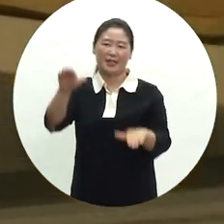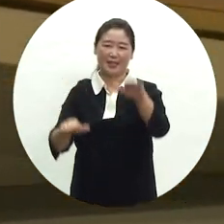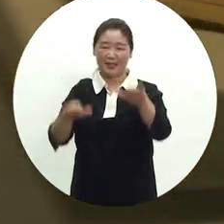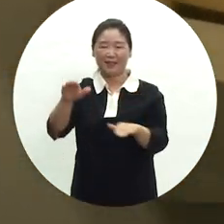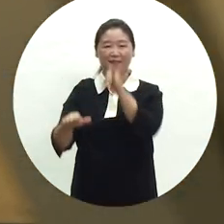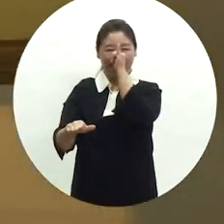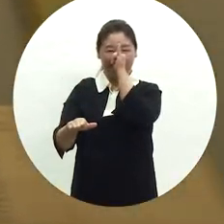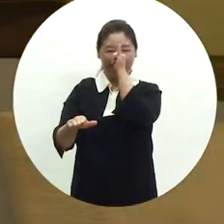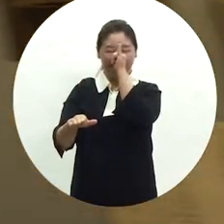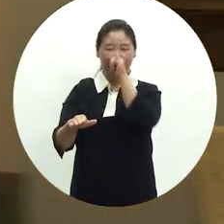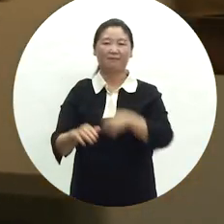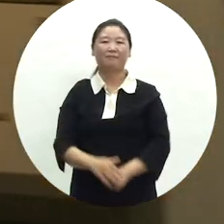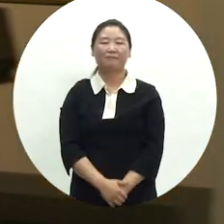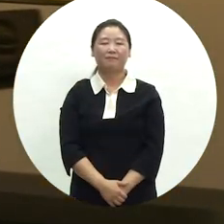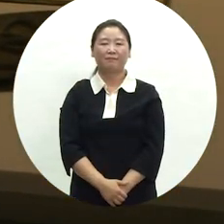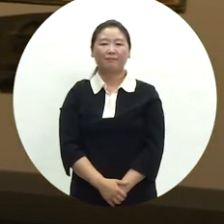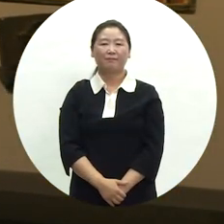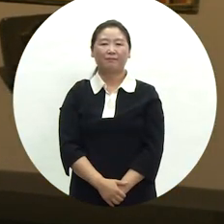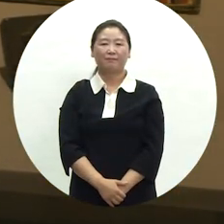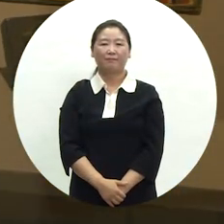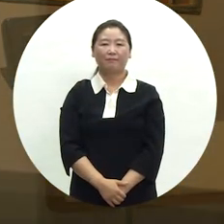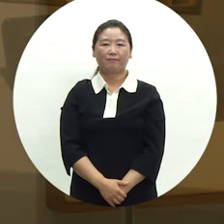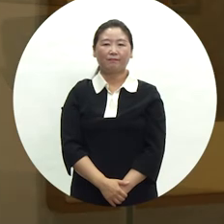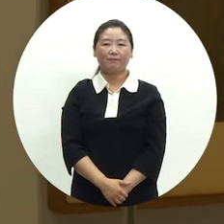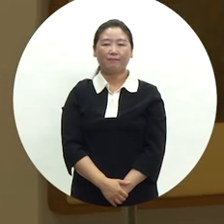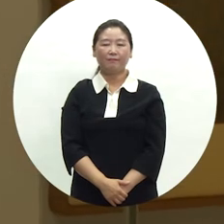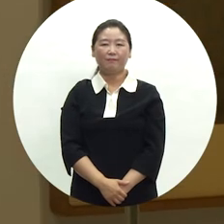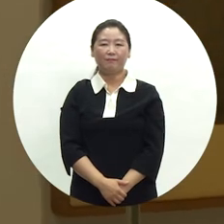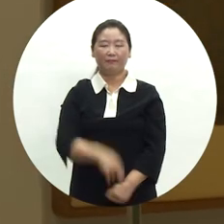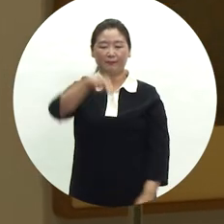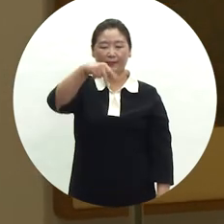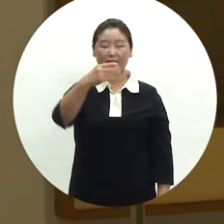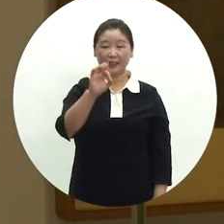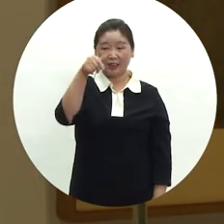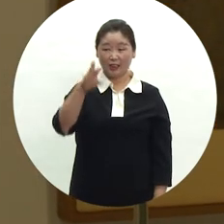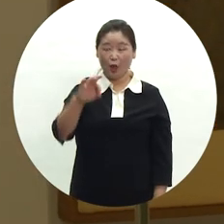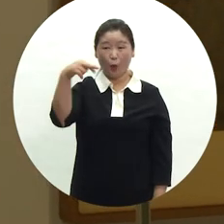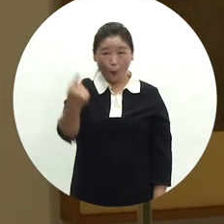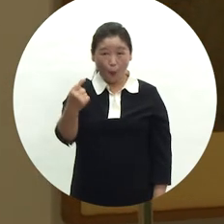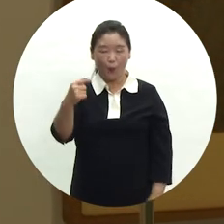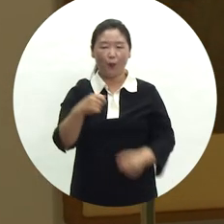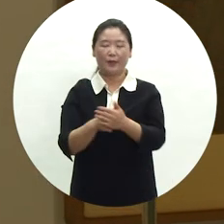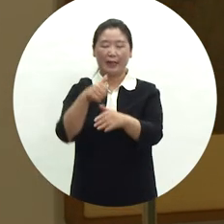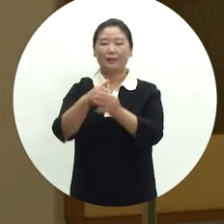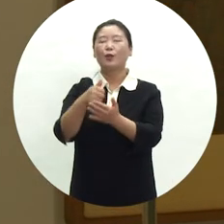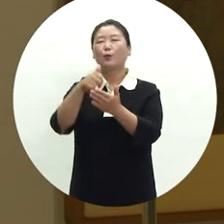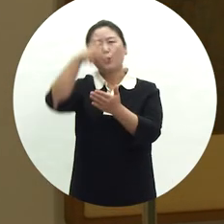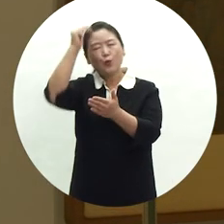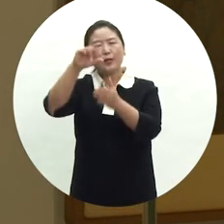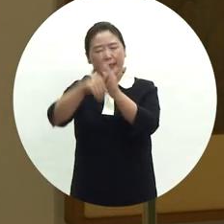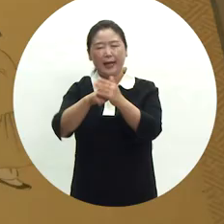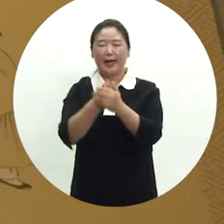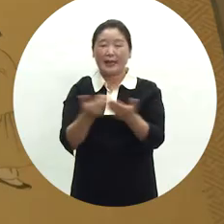달랐음을 소개하고 있습니다. 승경도를 통해 조선시대 관직체계를 알 수